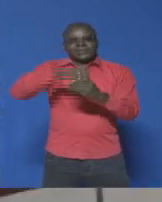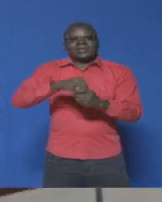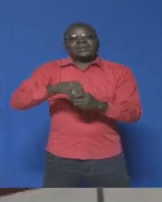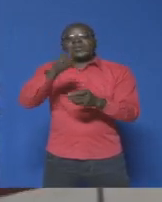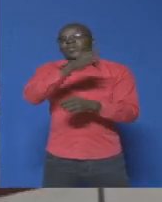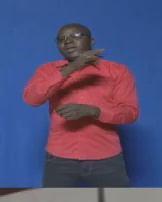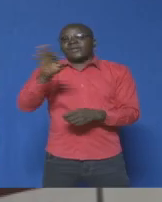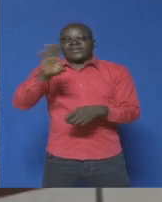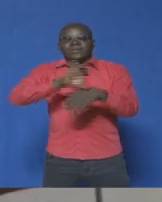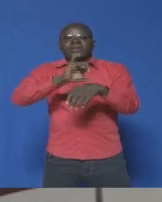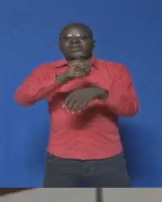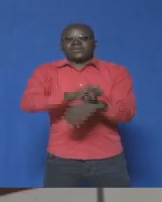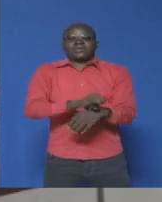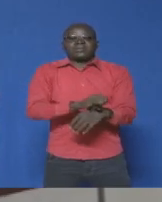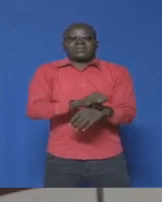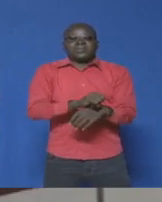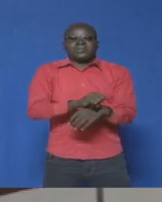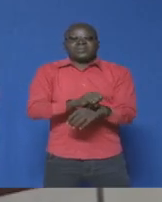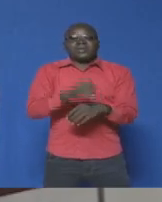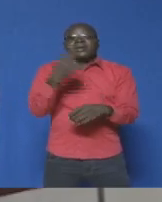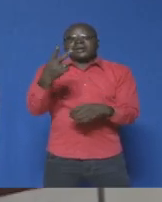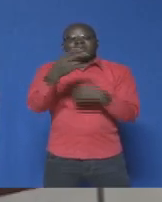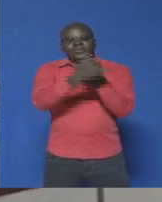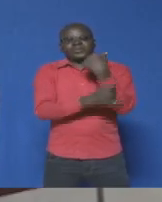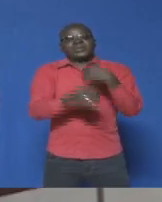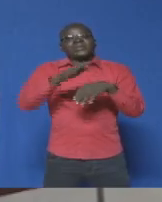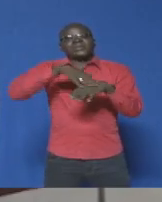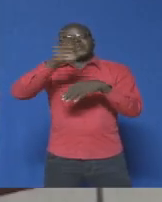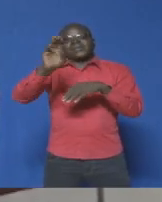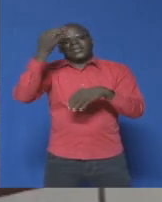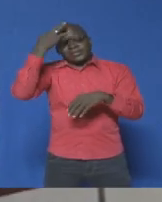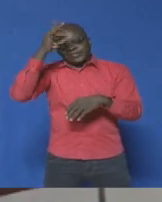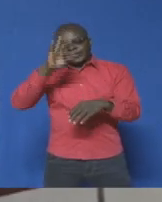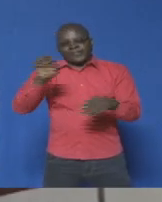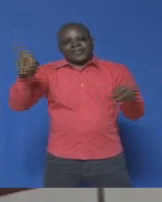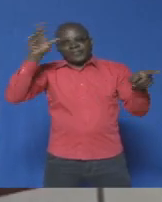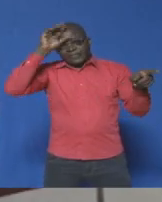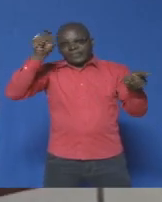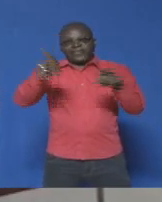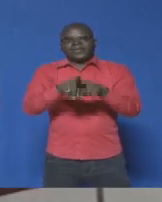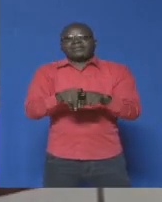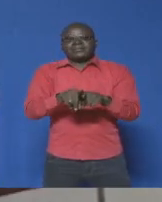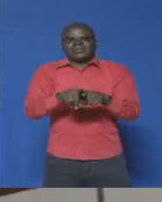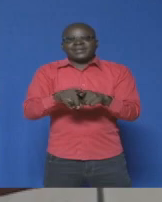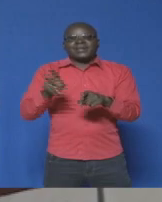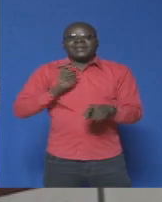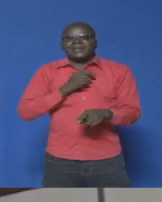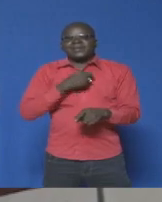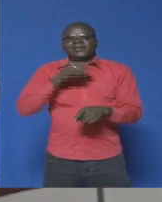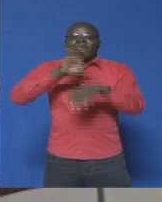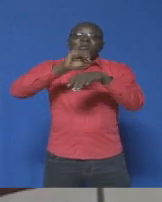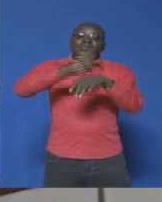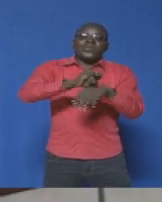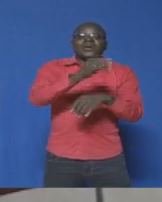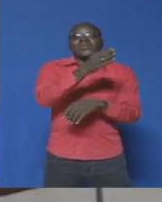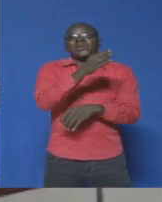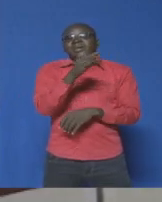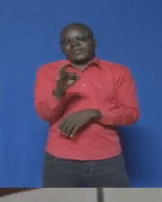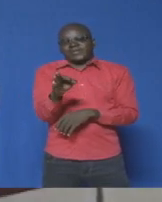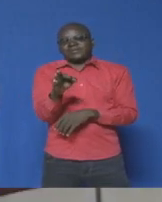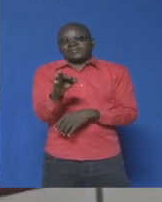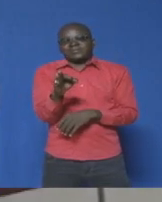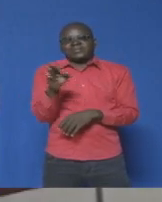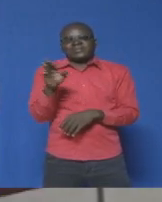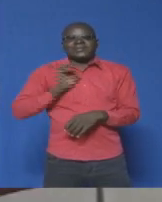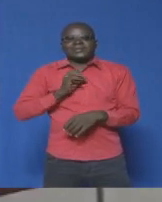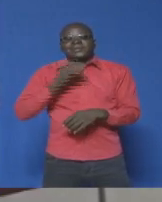Je voudrais vous donner le vœu, monsieur le Premier ministre et ses frères, que nos champions ivoiriens et burkinabés se donnent la main